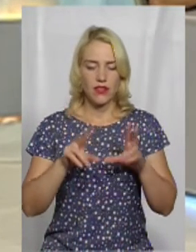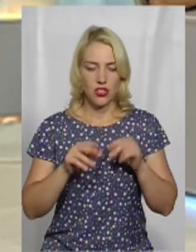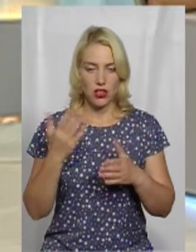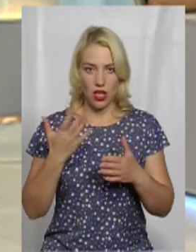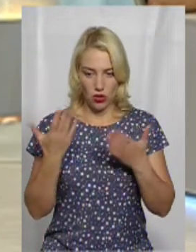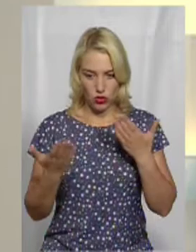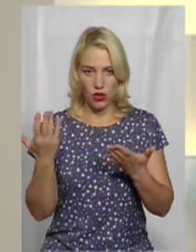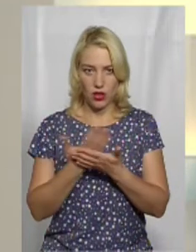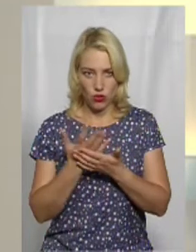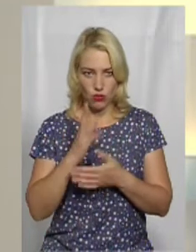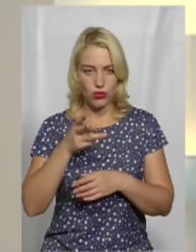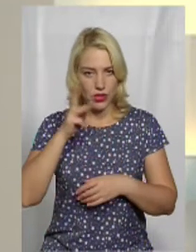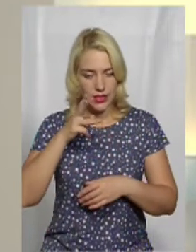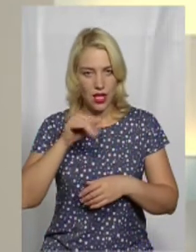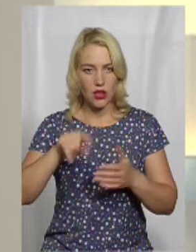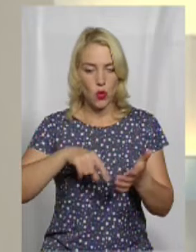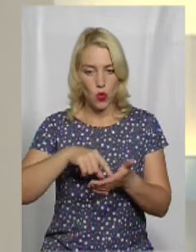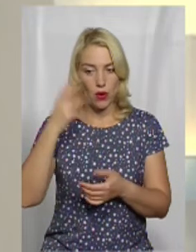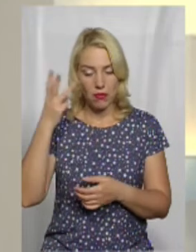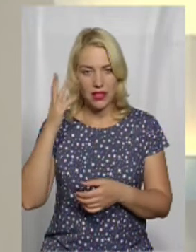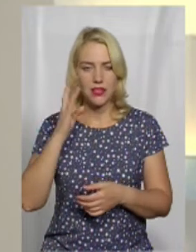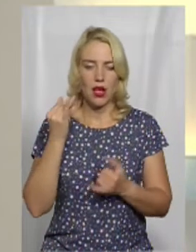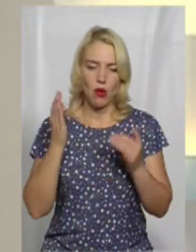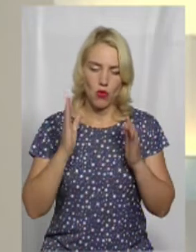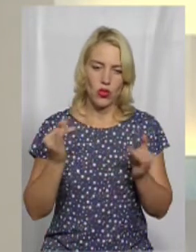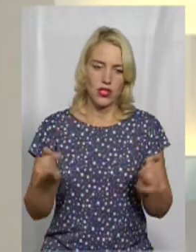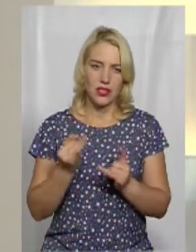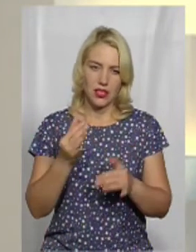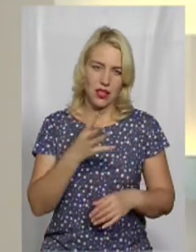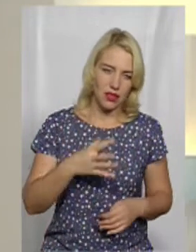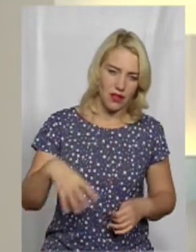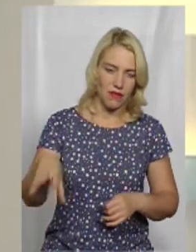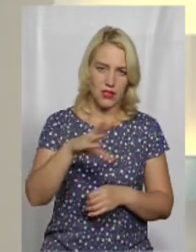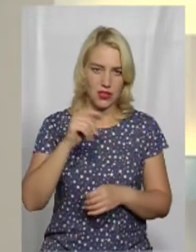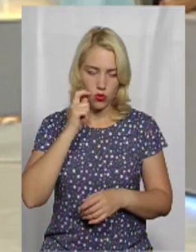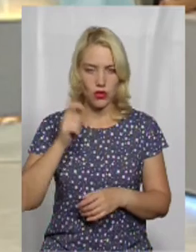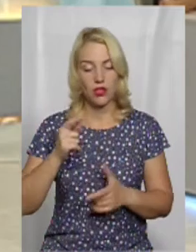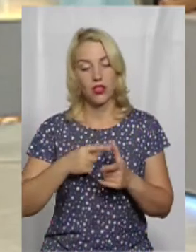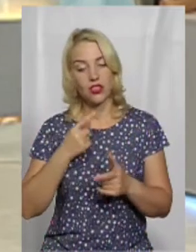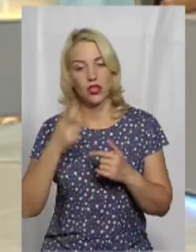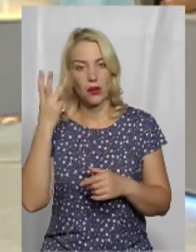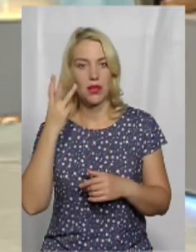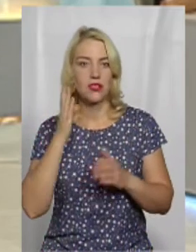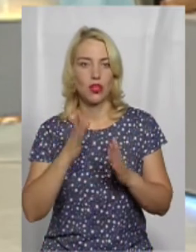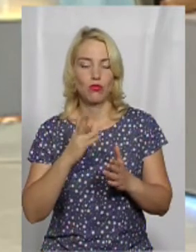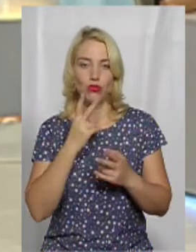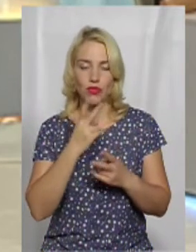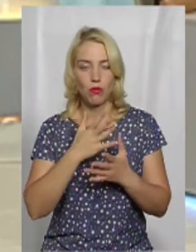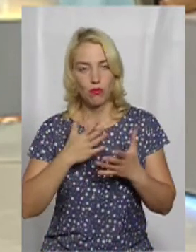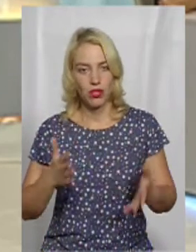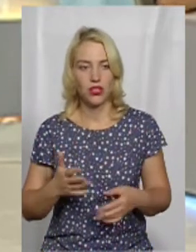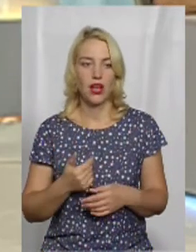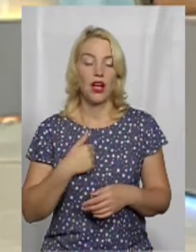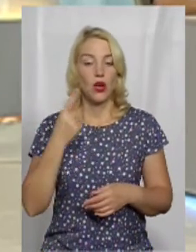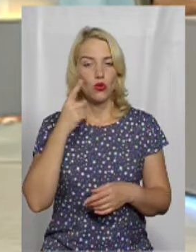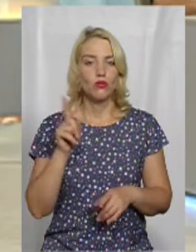Хмельницькому, він буде цікавий абсолютно всім, чи все ж таки хмельничани більше будуть цього дивитися? Певна річ хмельничанам, я